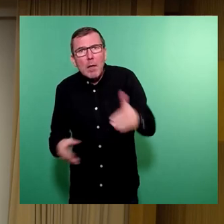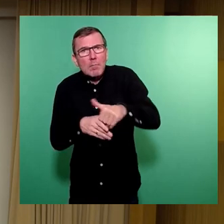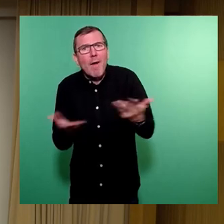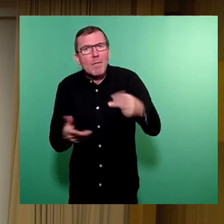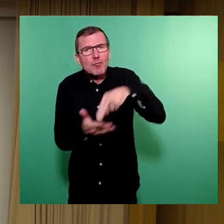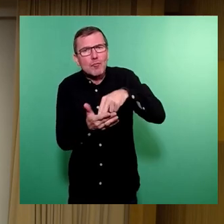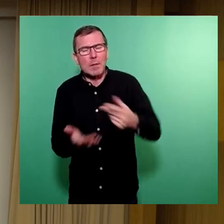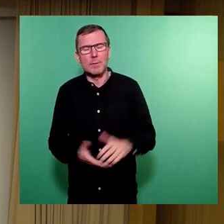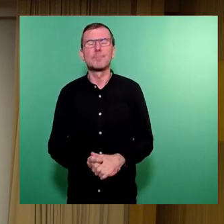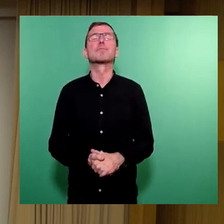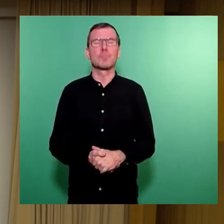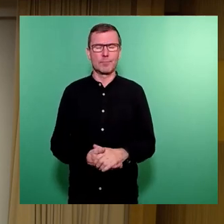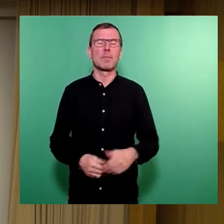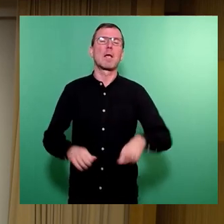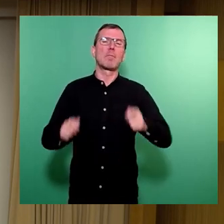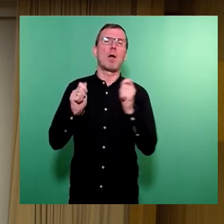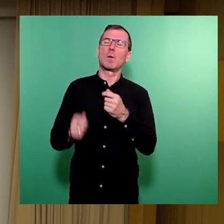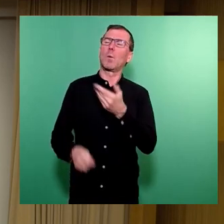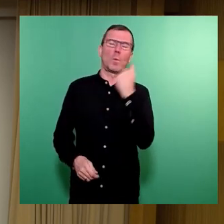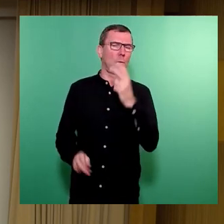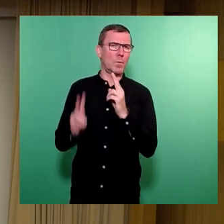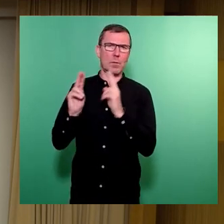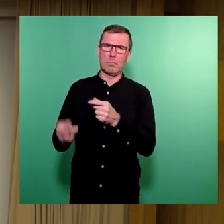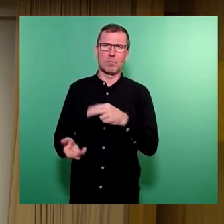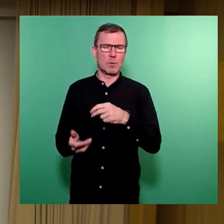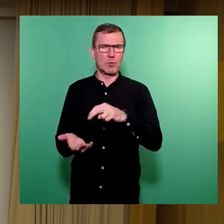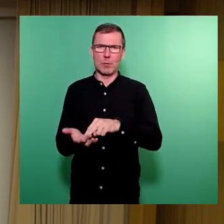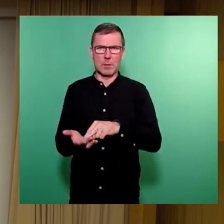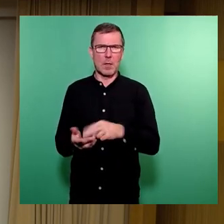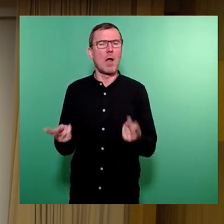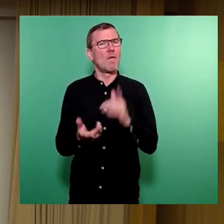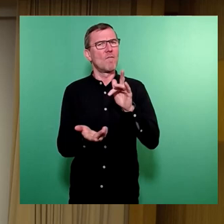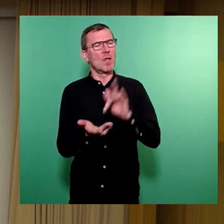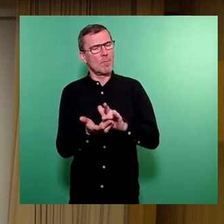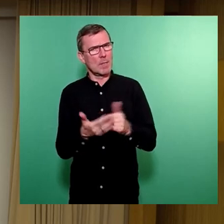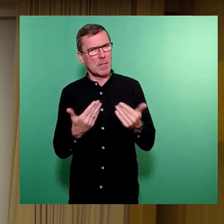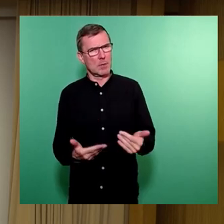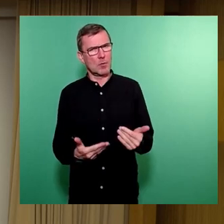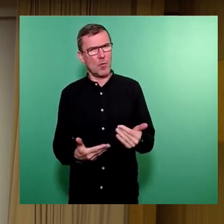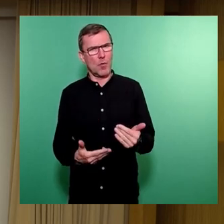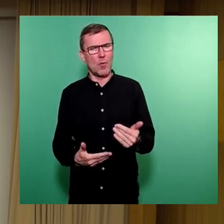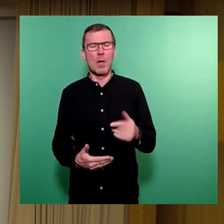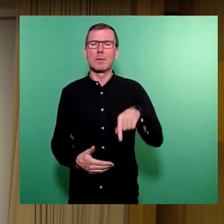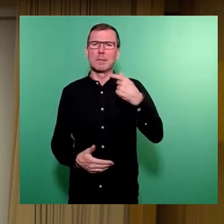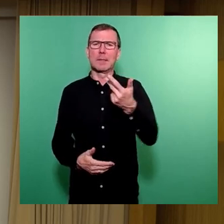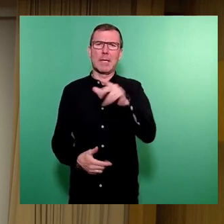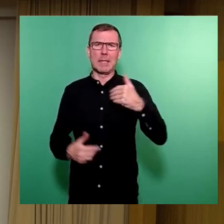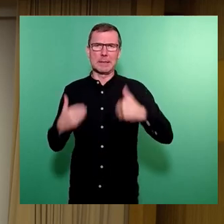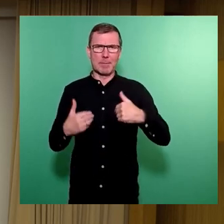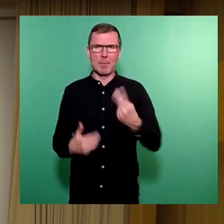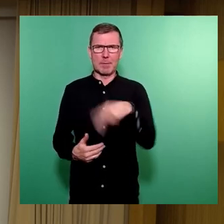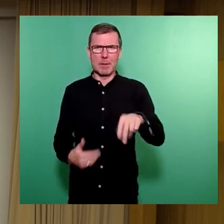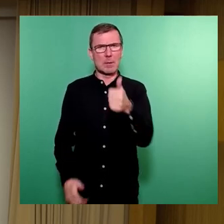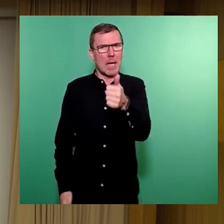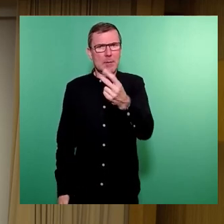Also ein Bauantrag ist noch nicht gestellt. Bei den Fördermitteln sieht es so aus, dass per 30. September 2021